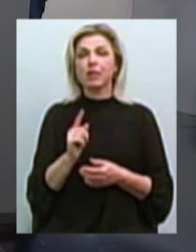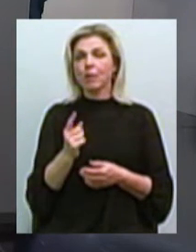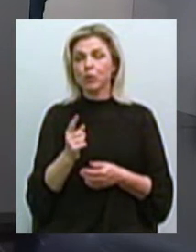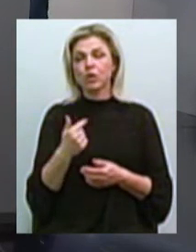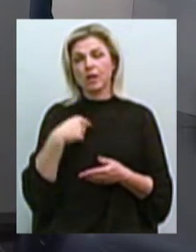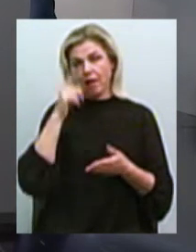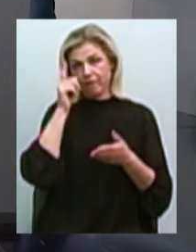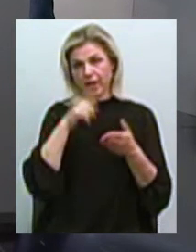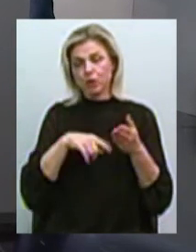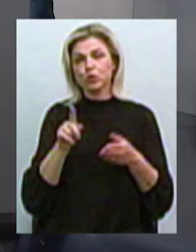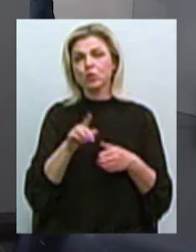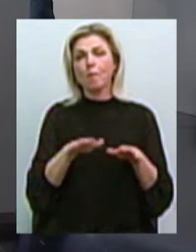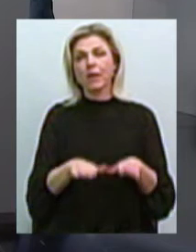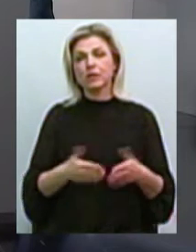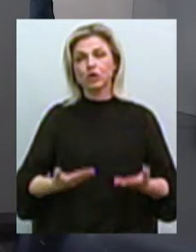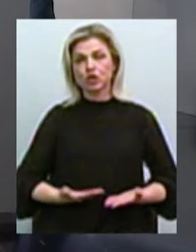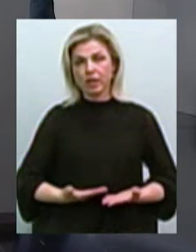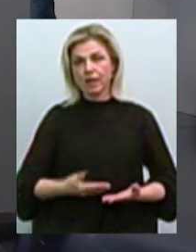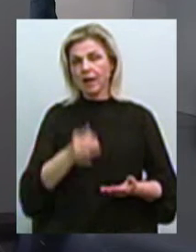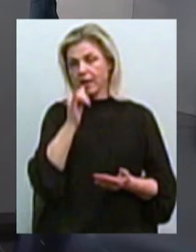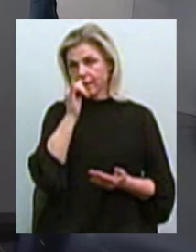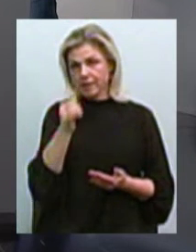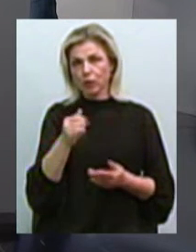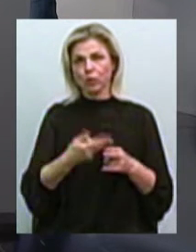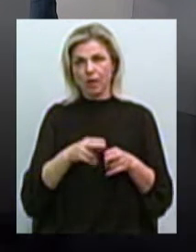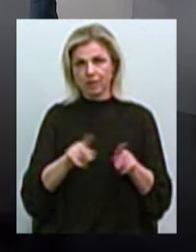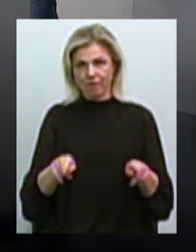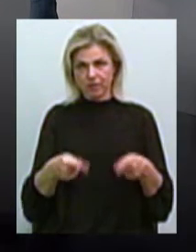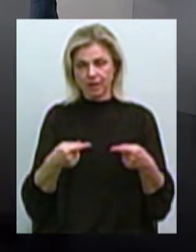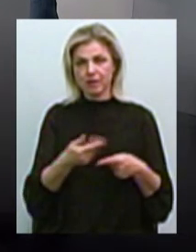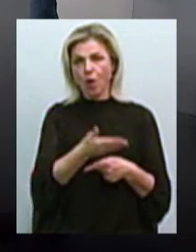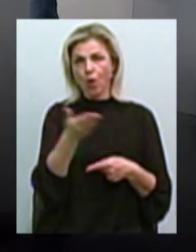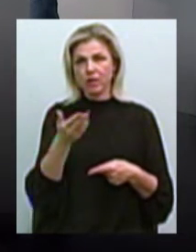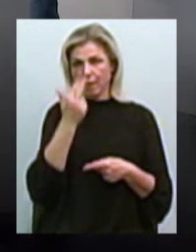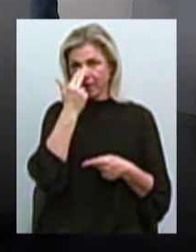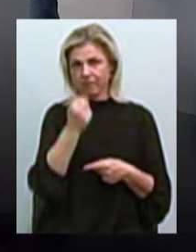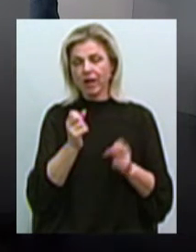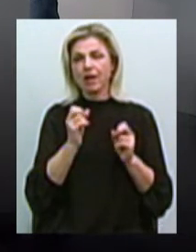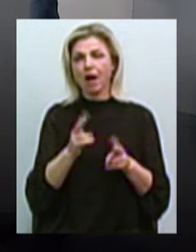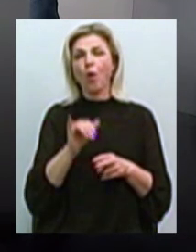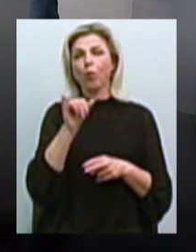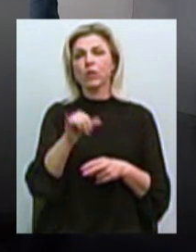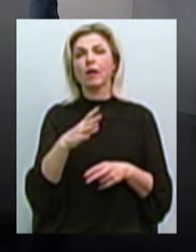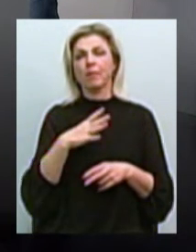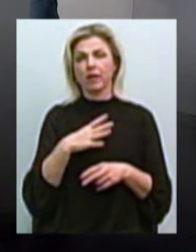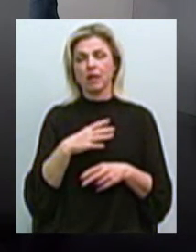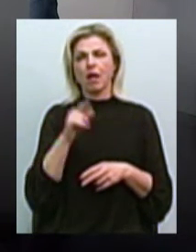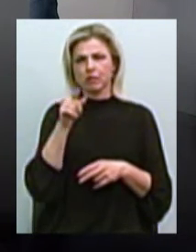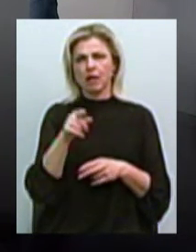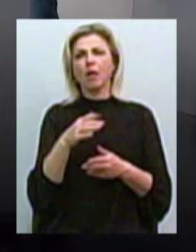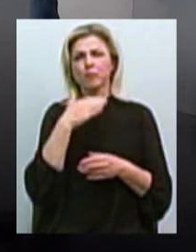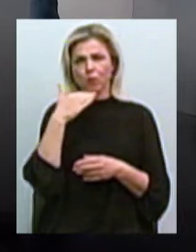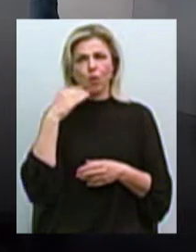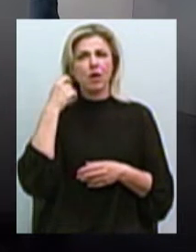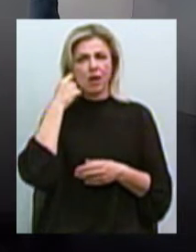сподіваюся, що місці жителі вже не дадуть цьому розродитися. Вони вже звикли, як у них стало. Ну, він там був розташований багато років.